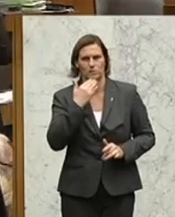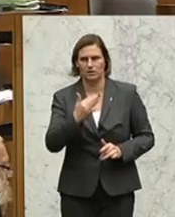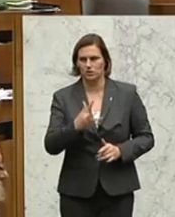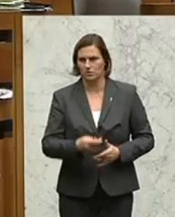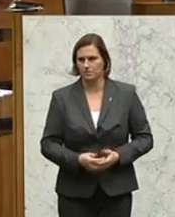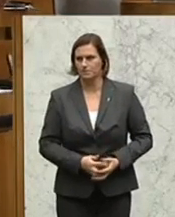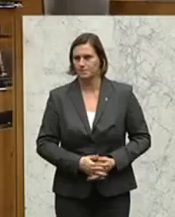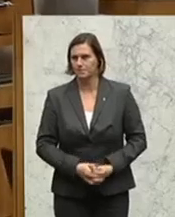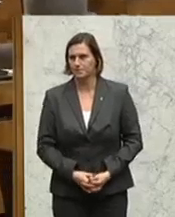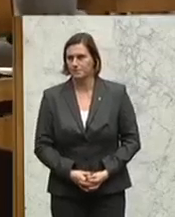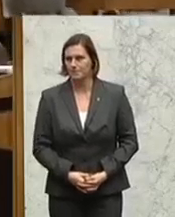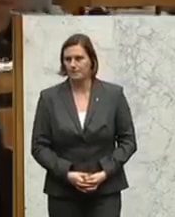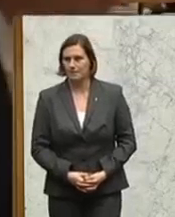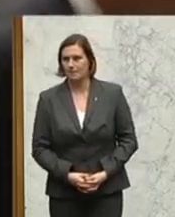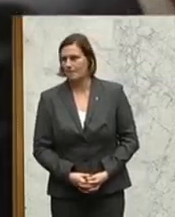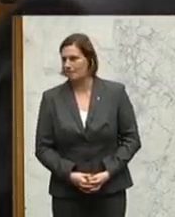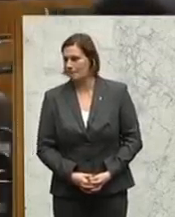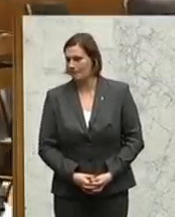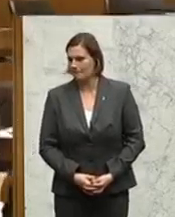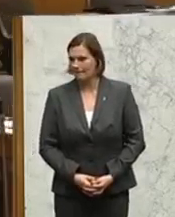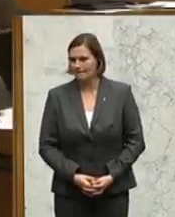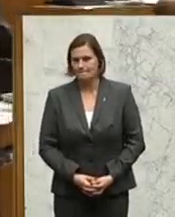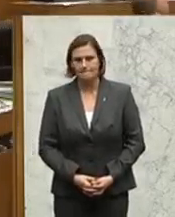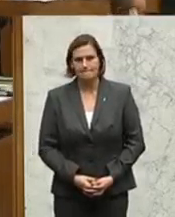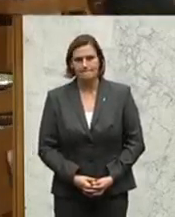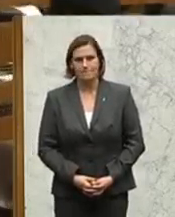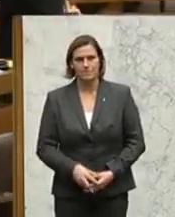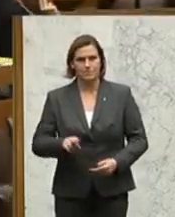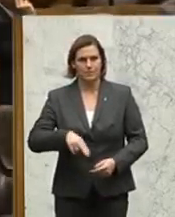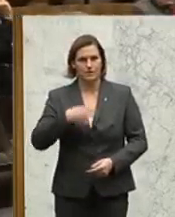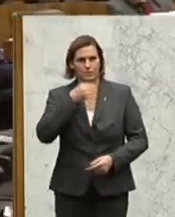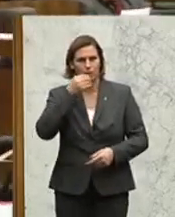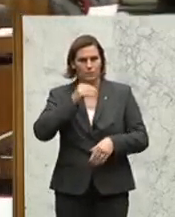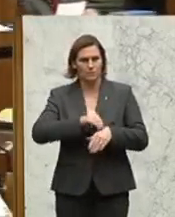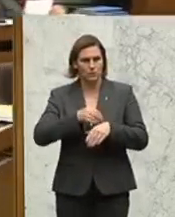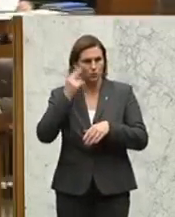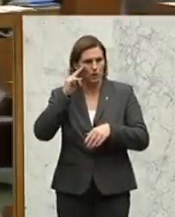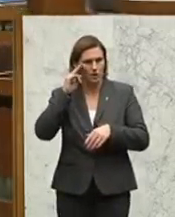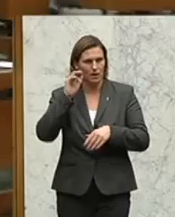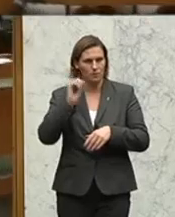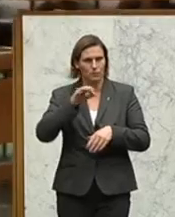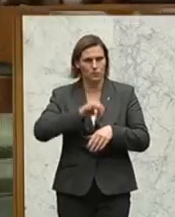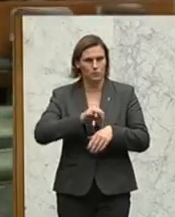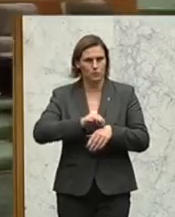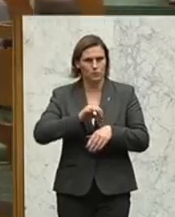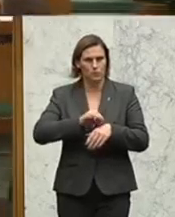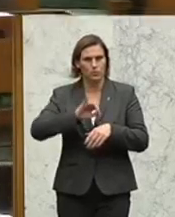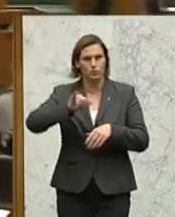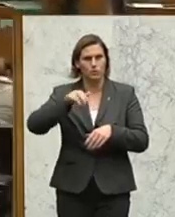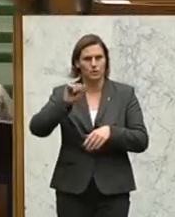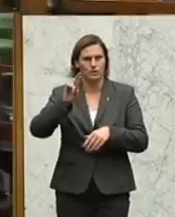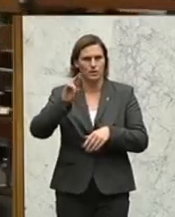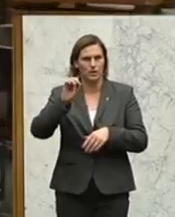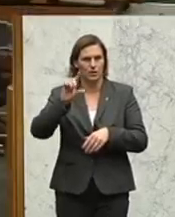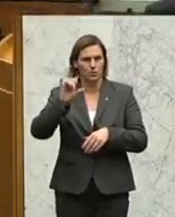40 Millionen Euro aus dem Justizbudget würden vom Finanzminister aus diesem Budget abgezogen, kritisiert Albert Steinhauser, Justizsprecher der Grünen.